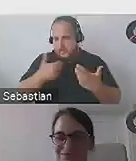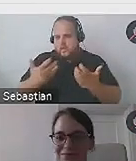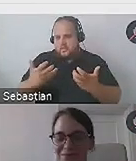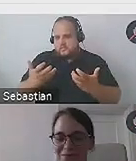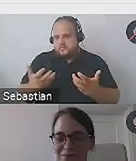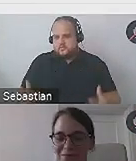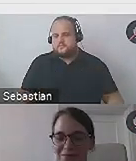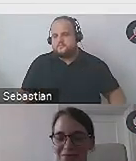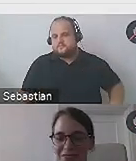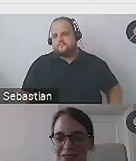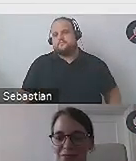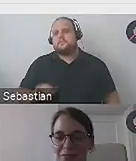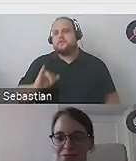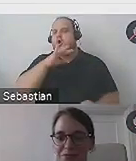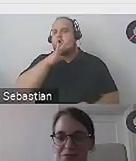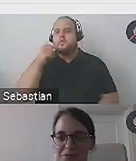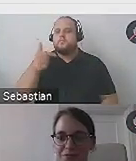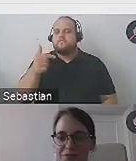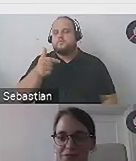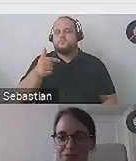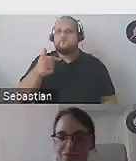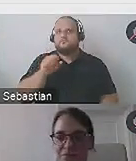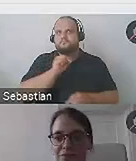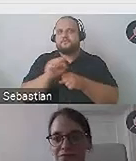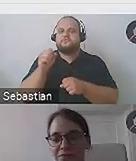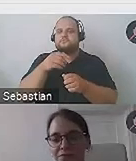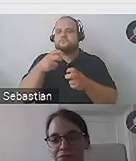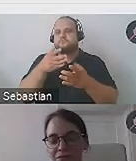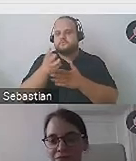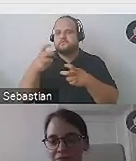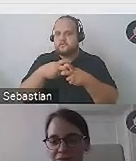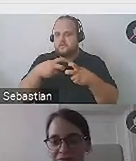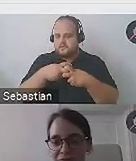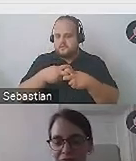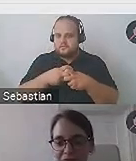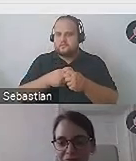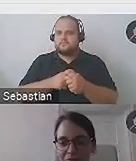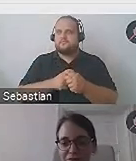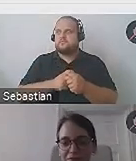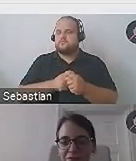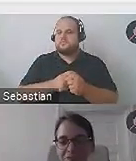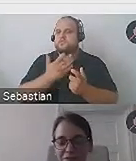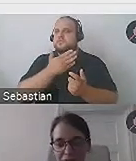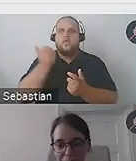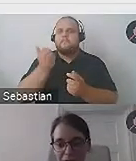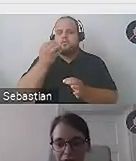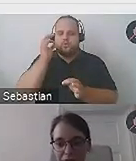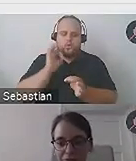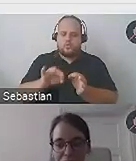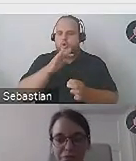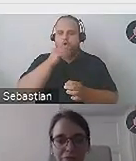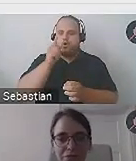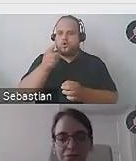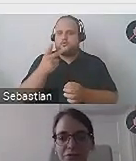wiecie. Jakie kolory powinny przeważać na stronie internetowej? To jest świetne pytanie. Nie ma zasady konkretnie z kolorami.